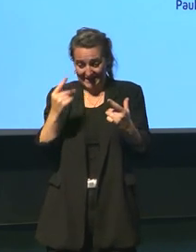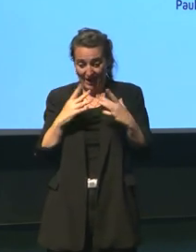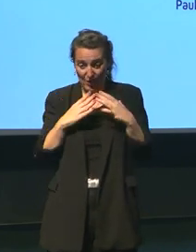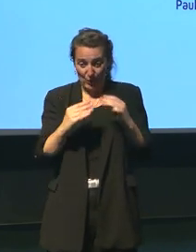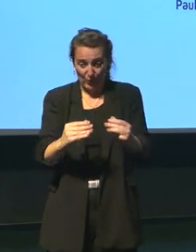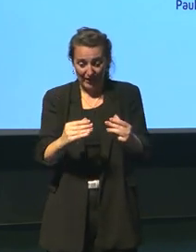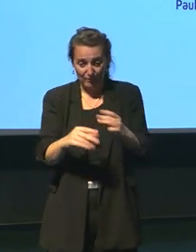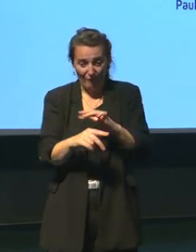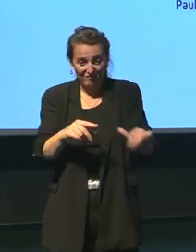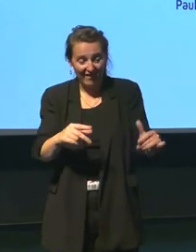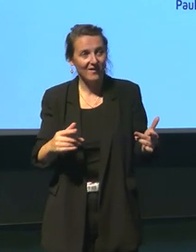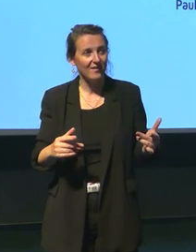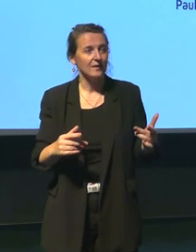fait